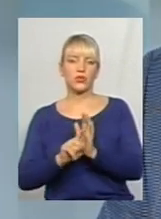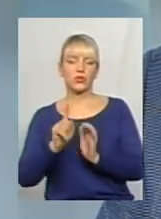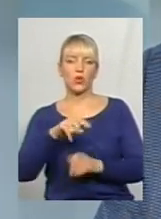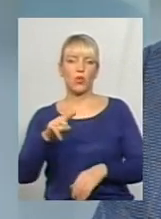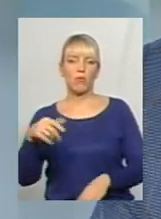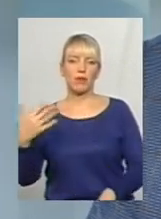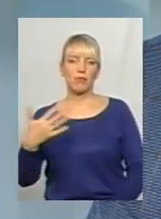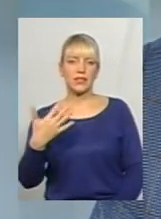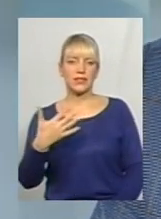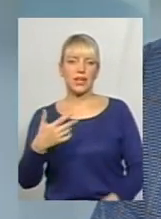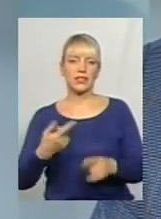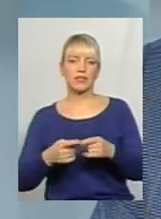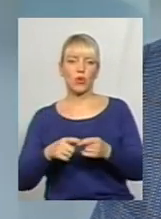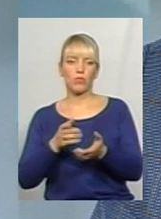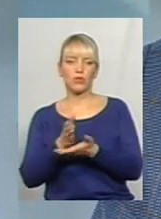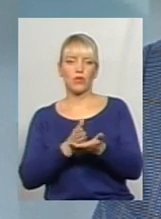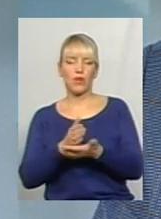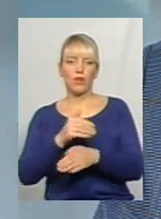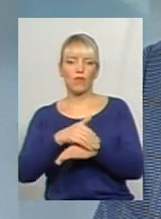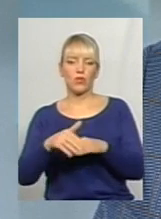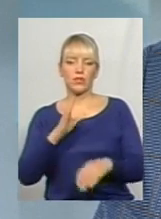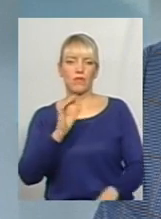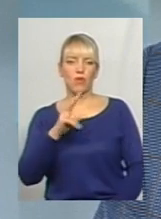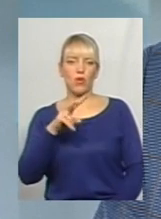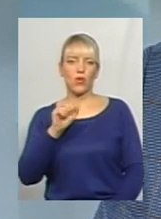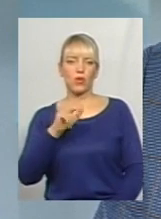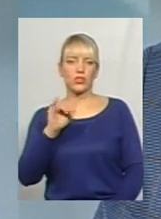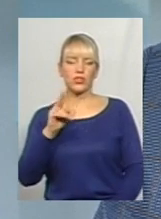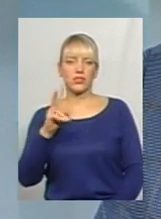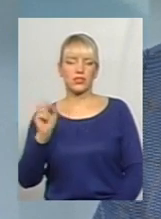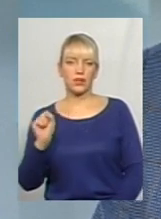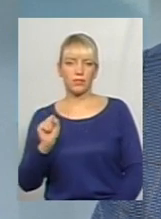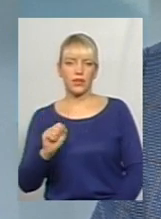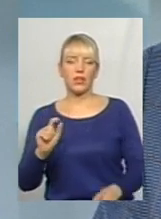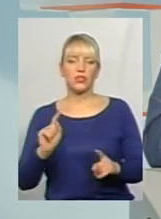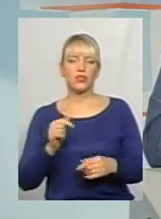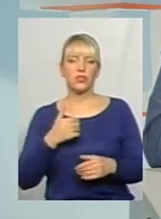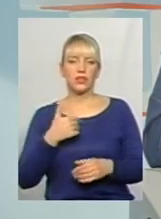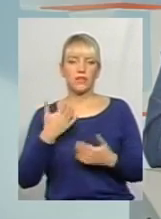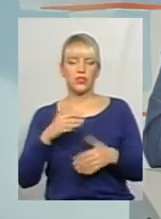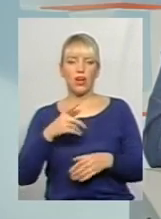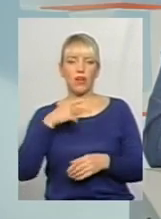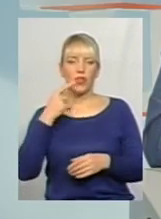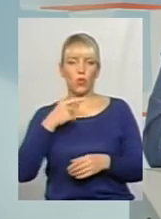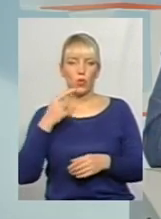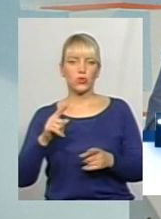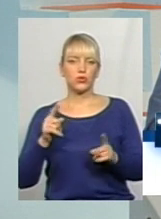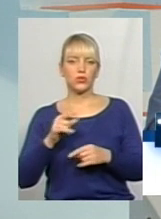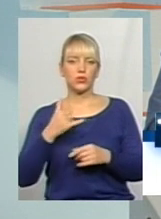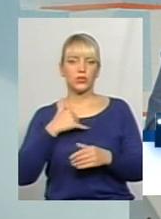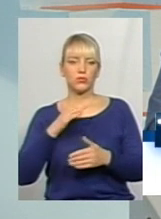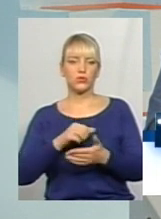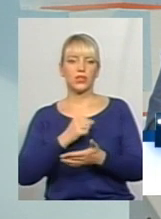обслуговує вулицю Волочийську. То, що я вже наголошую, що в нас будуть